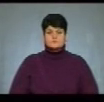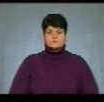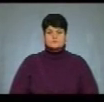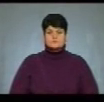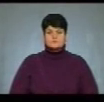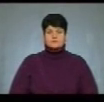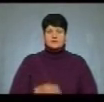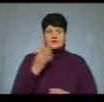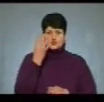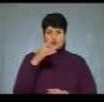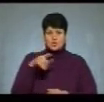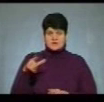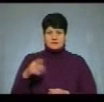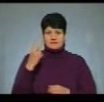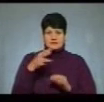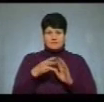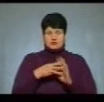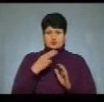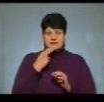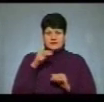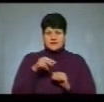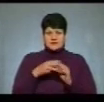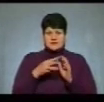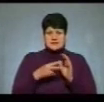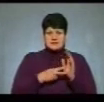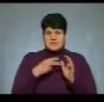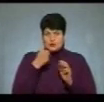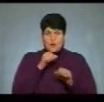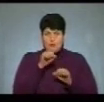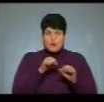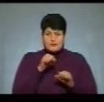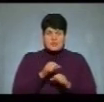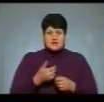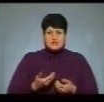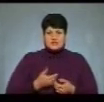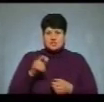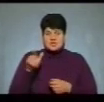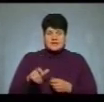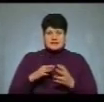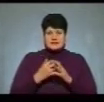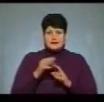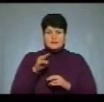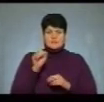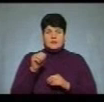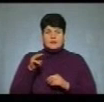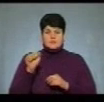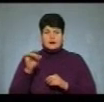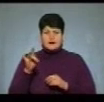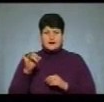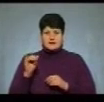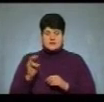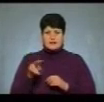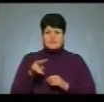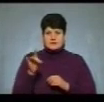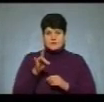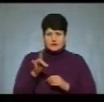Чотирьох осіб, які 28 червня 2017 року побили жителя села Татаринці Лановецького району, учасника бойових